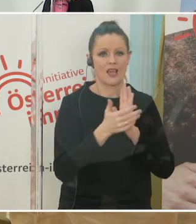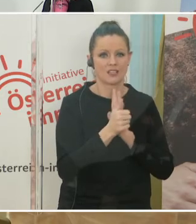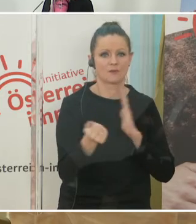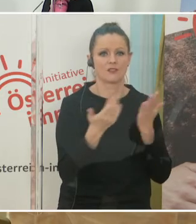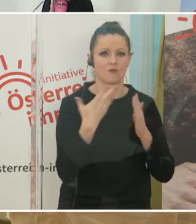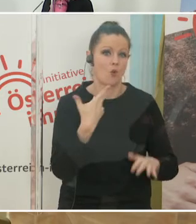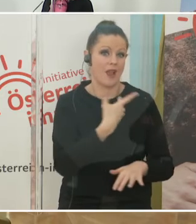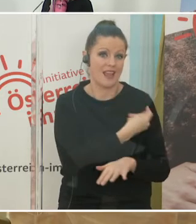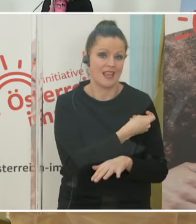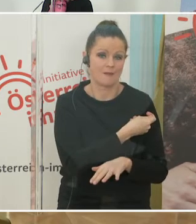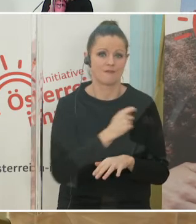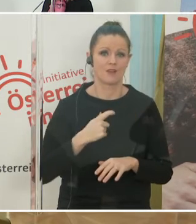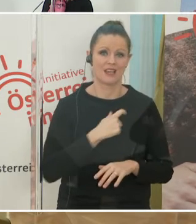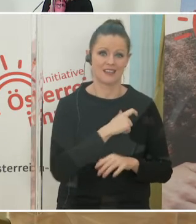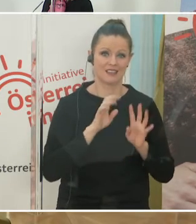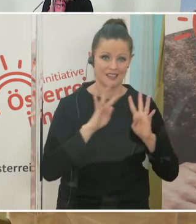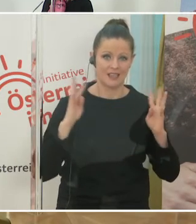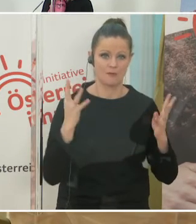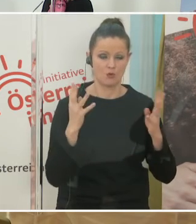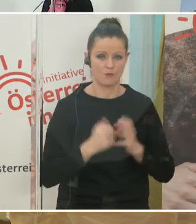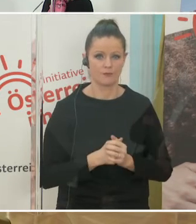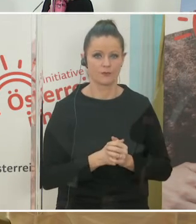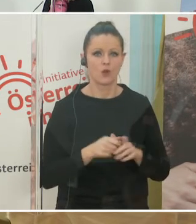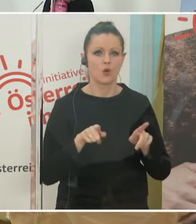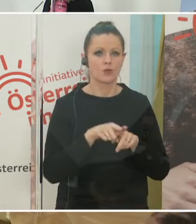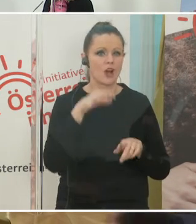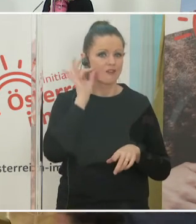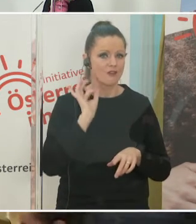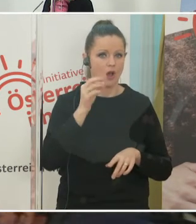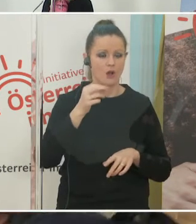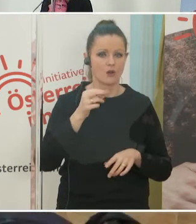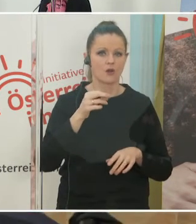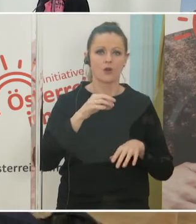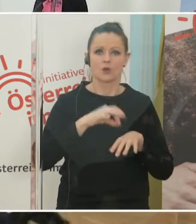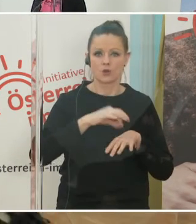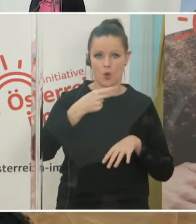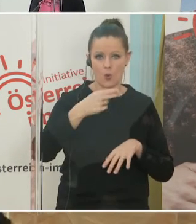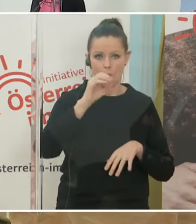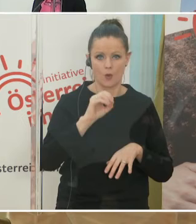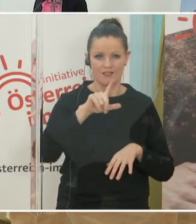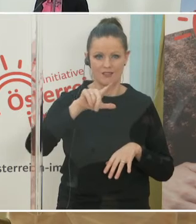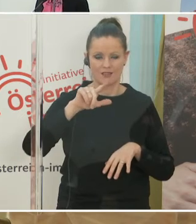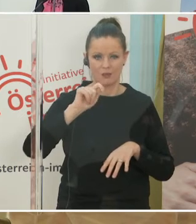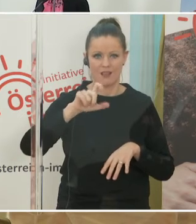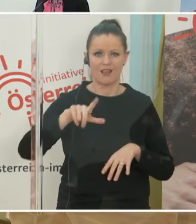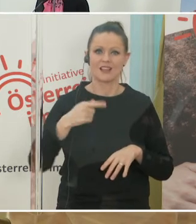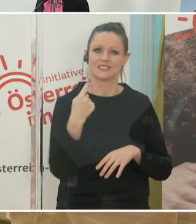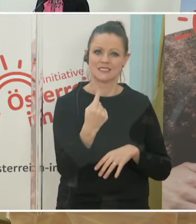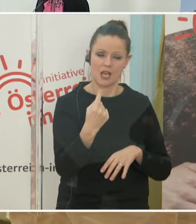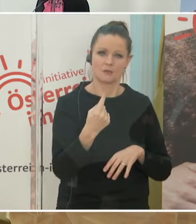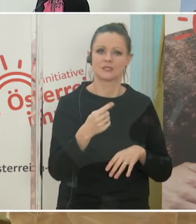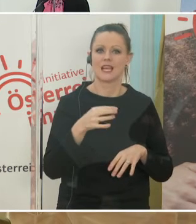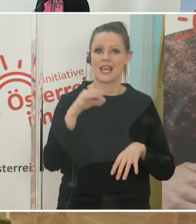Und Frau Doktorin Eva Höltl, Arbeitsmedizinerin, Leiterin des Gesundheitszentrums der Erste Bank AG